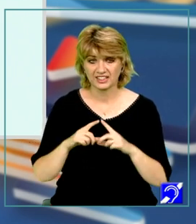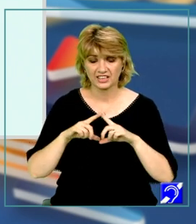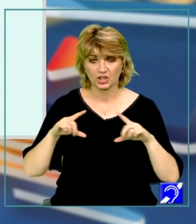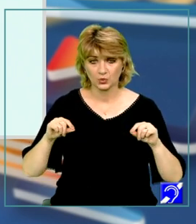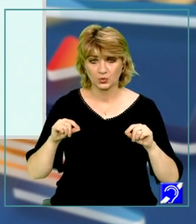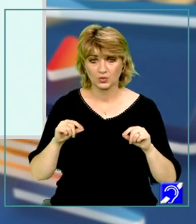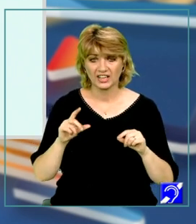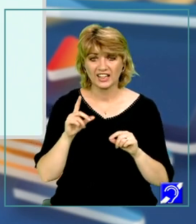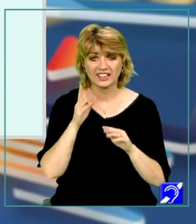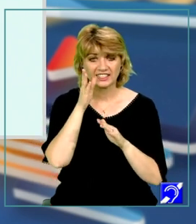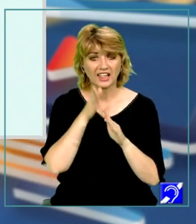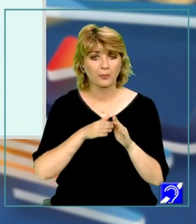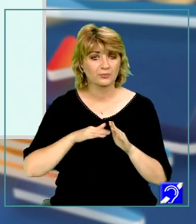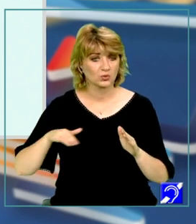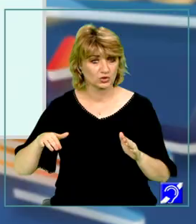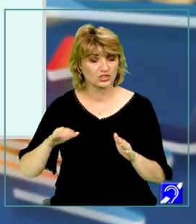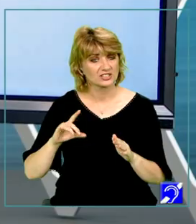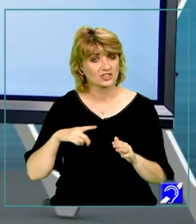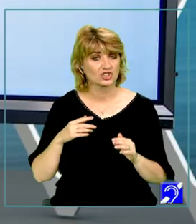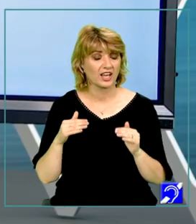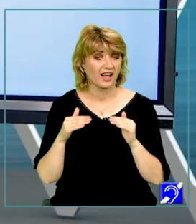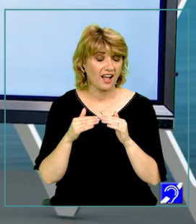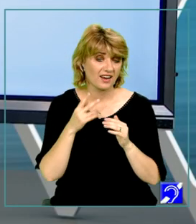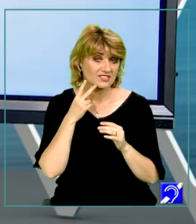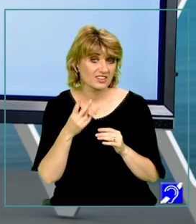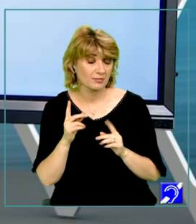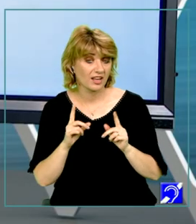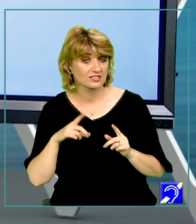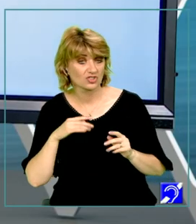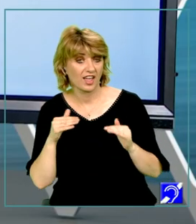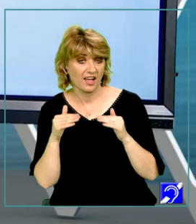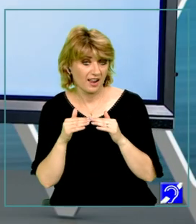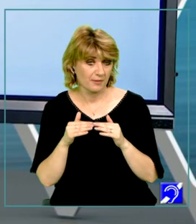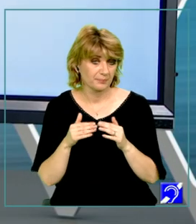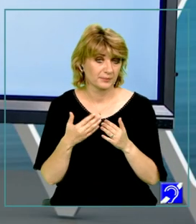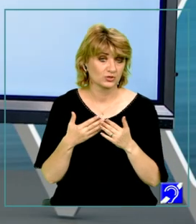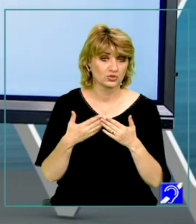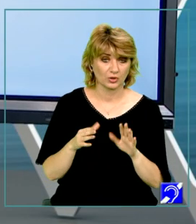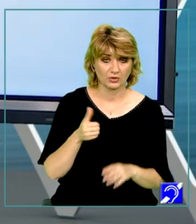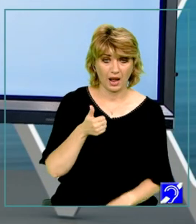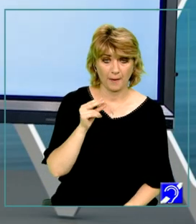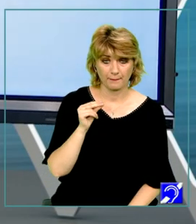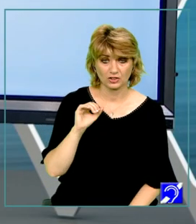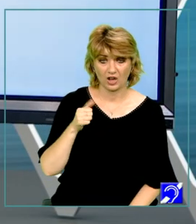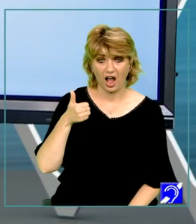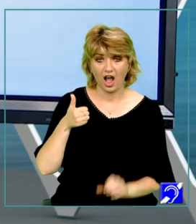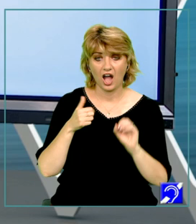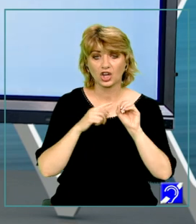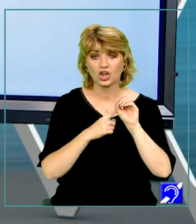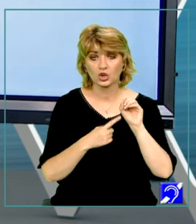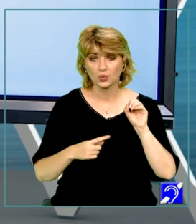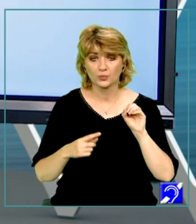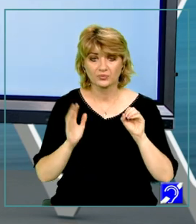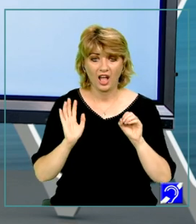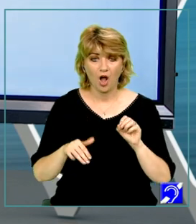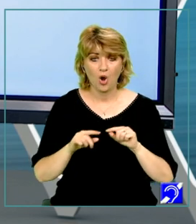încercăm să vedem dacă ele sunt și congruente. Pentru început AP și AQ au niște